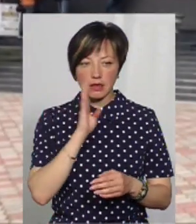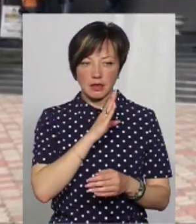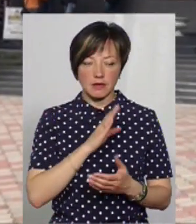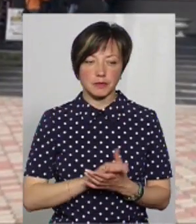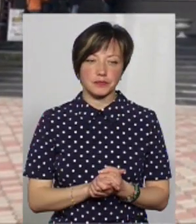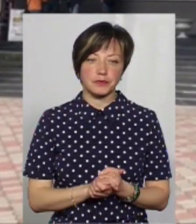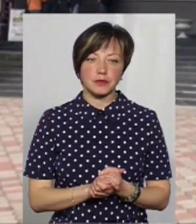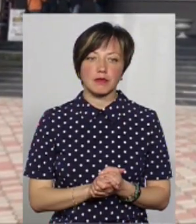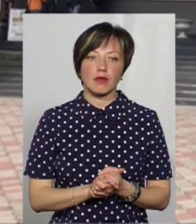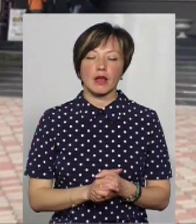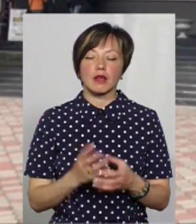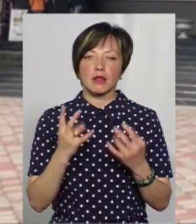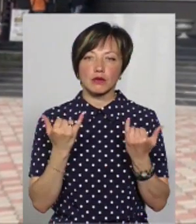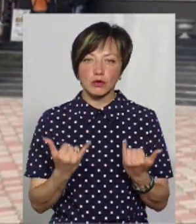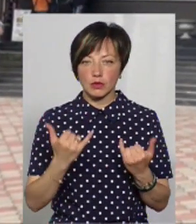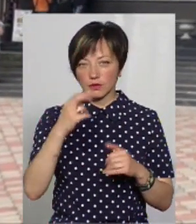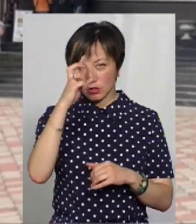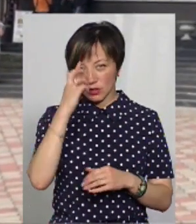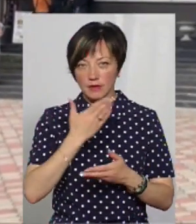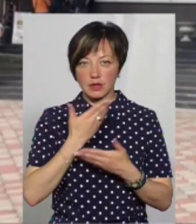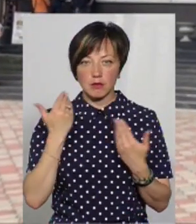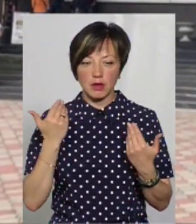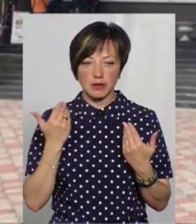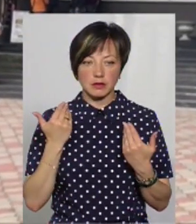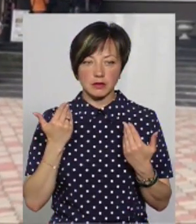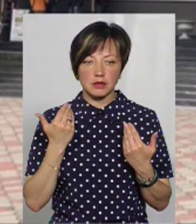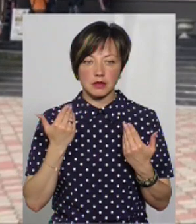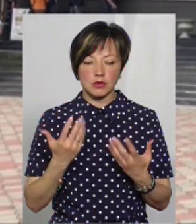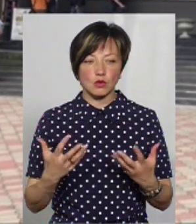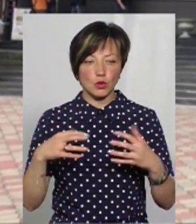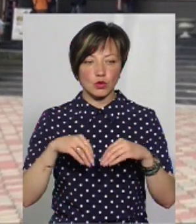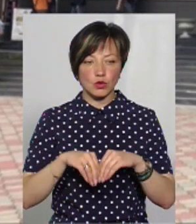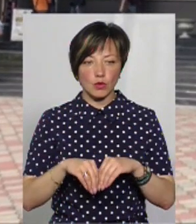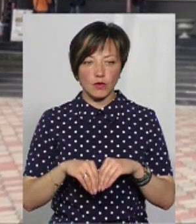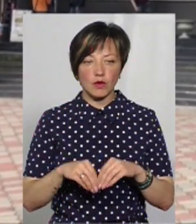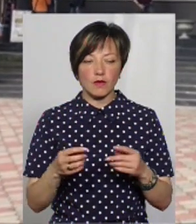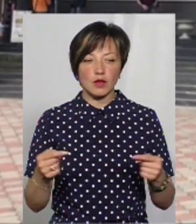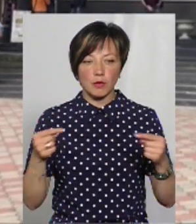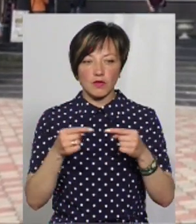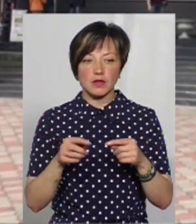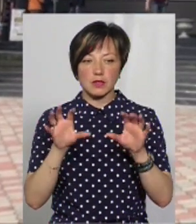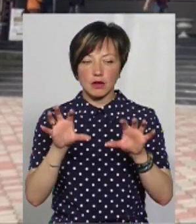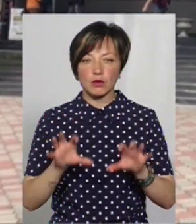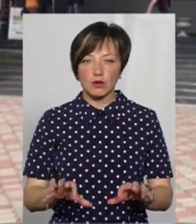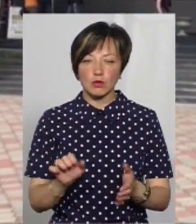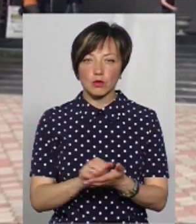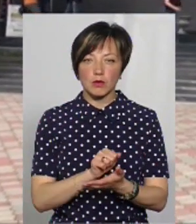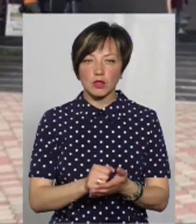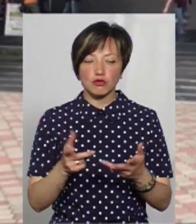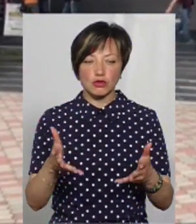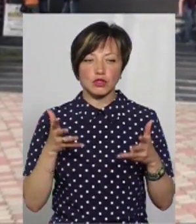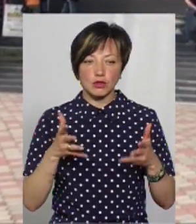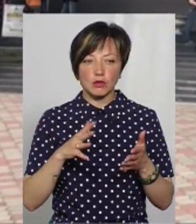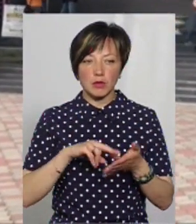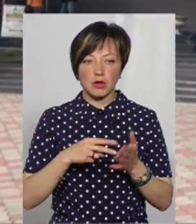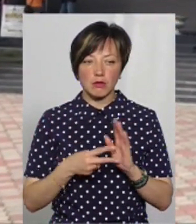На сьогодні в державі немає сконсолідовано якогось відповідного законодавчого акта, якому чітко